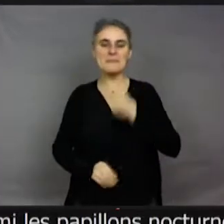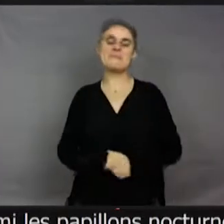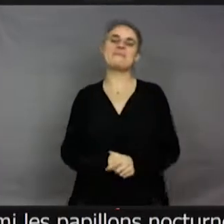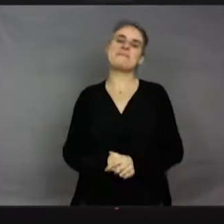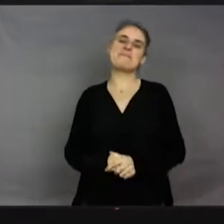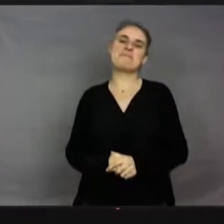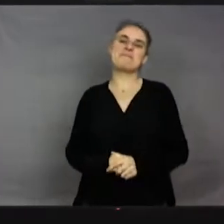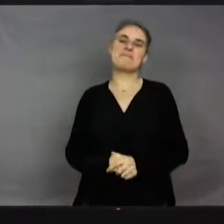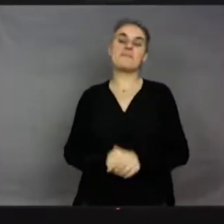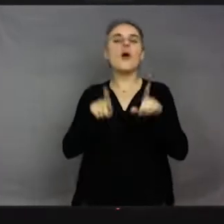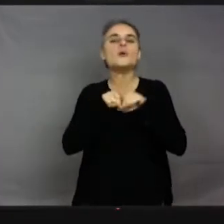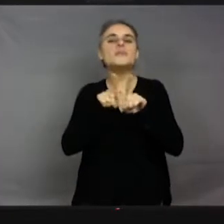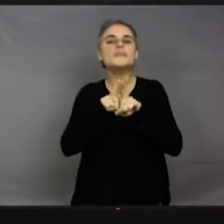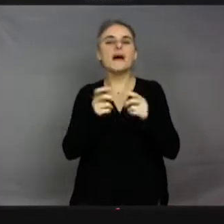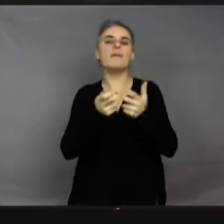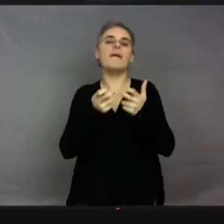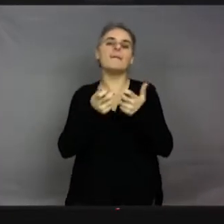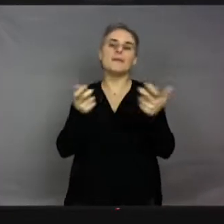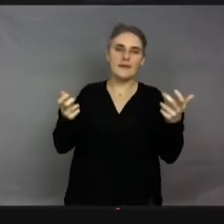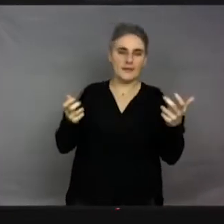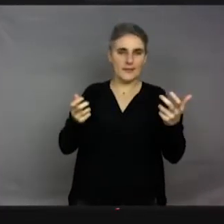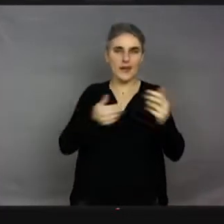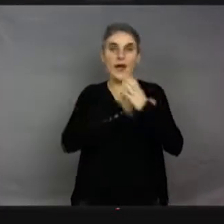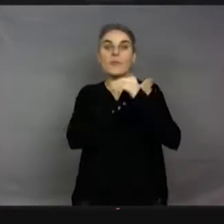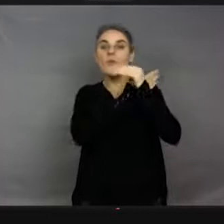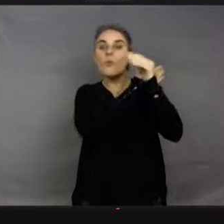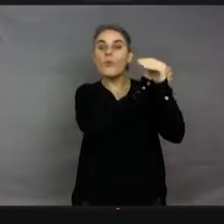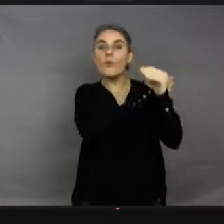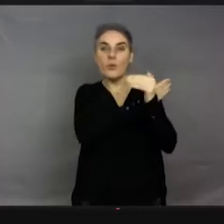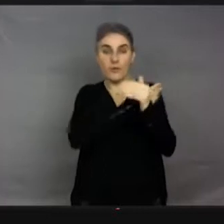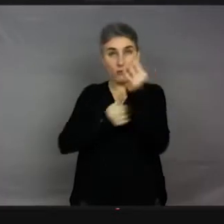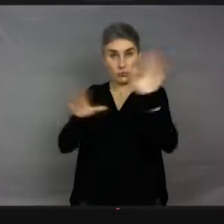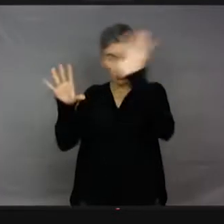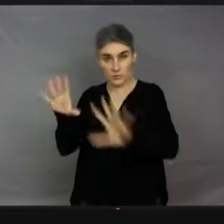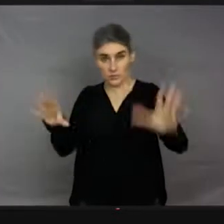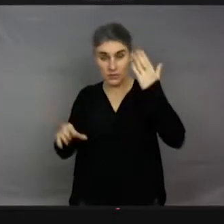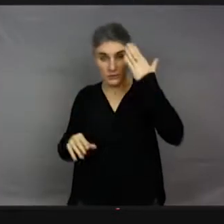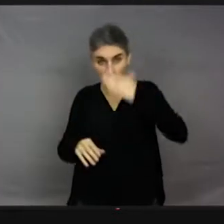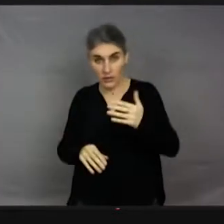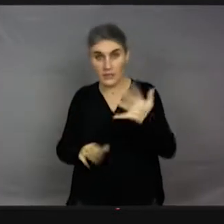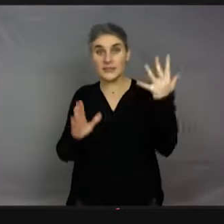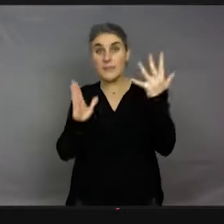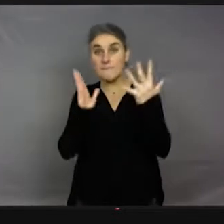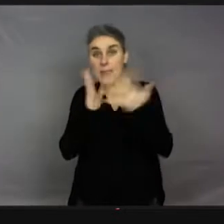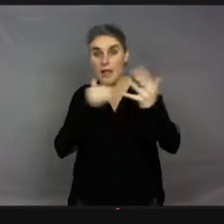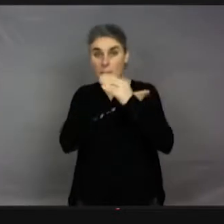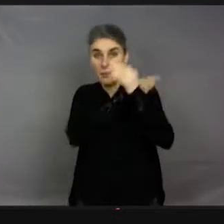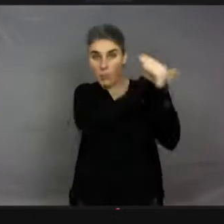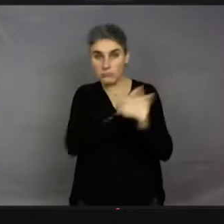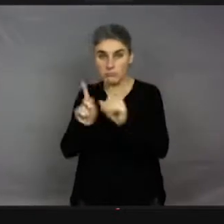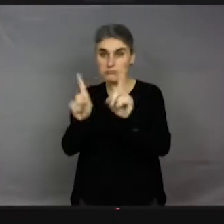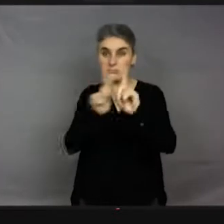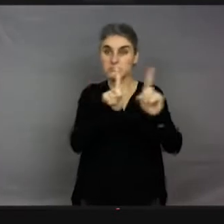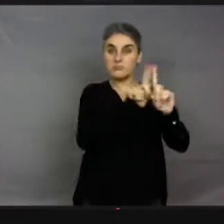Et puis, on aime bien rappeler que le monde des papillons, par exemple, en France, il y a plus de 5000 sortes de papillons différents. Et il n a qu